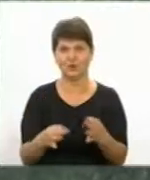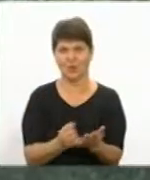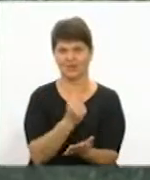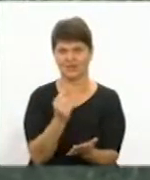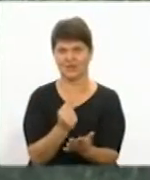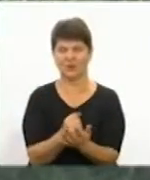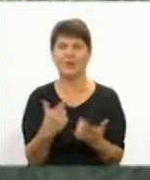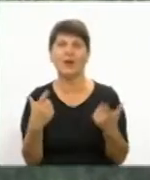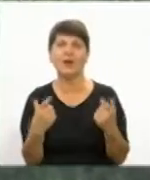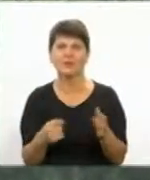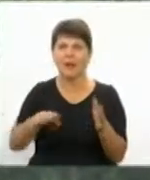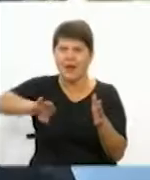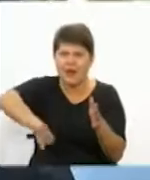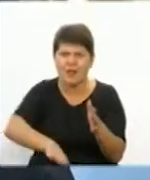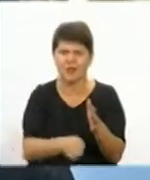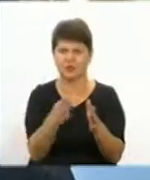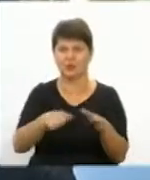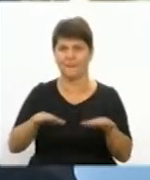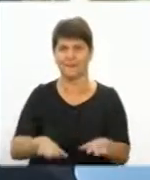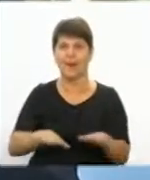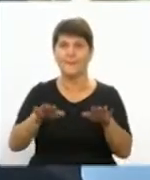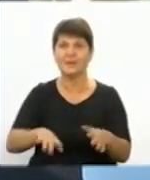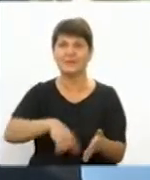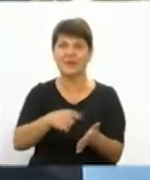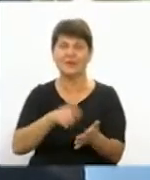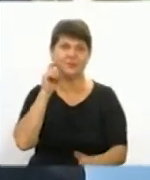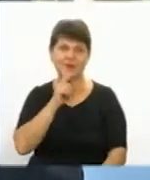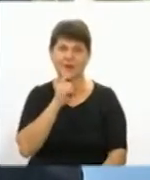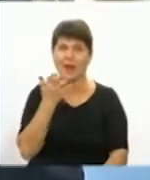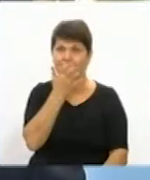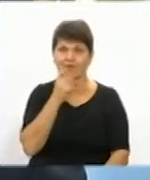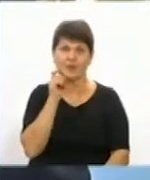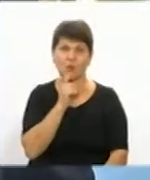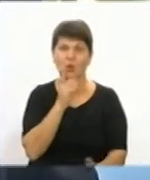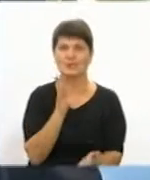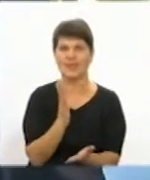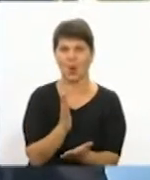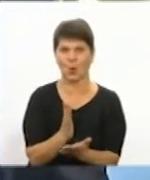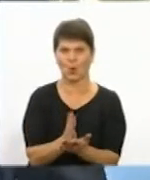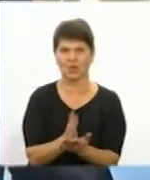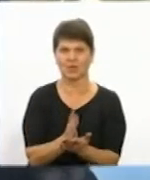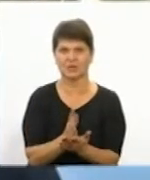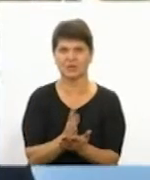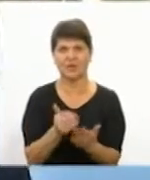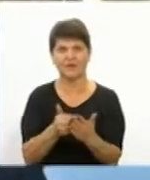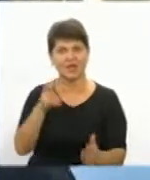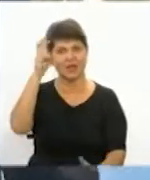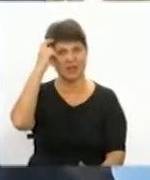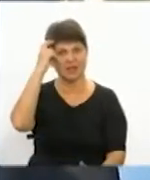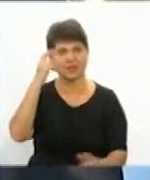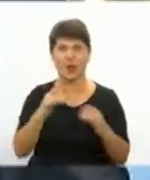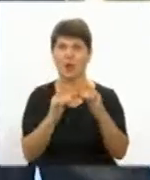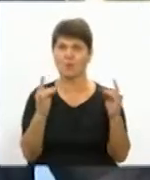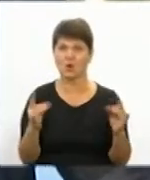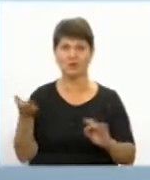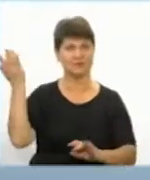де найглибше. В місті Вінниці, на річці Південний Бух, вона знаходиться від Київського мосту, який